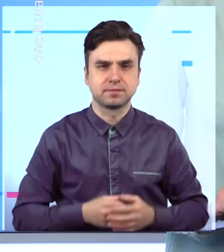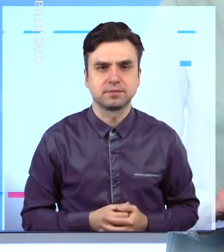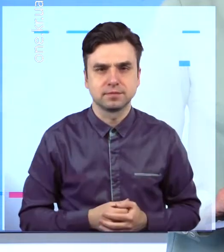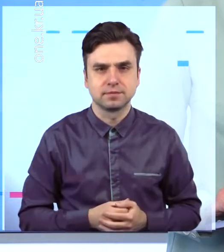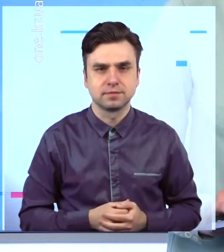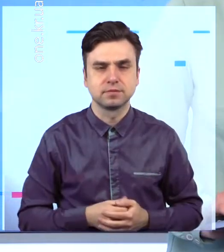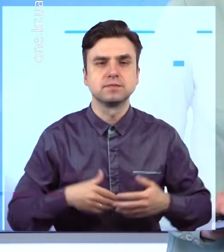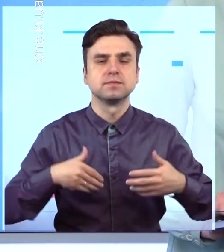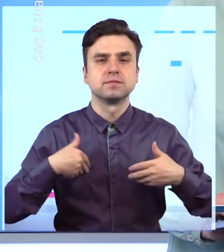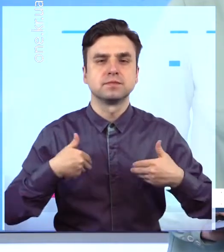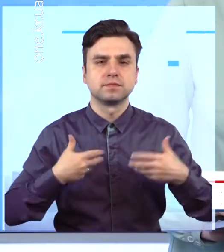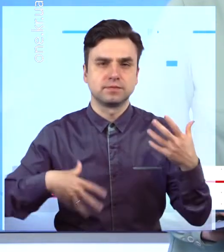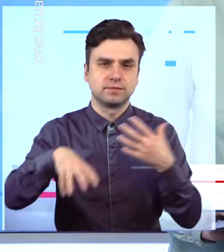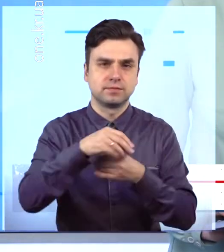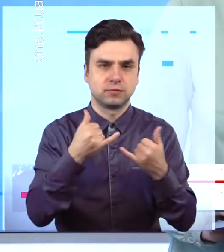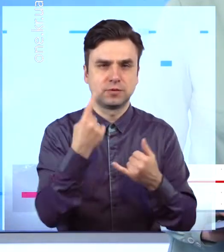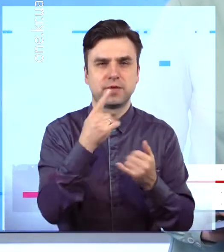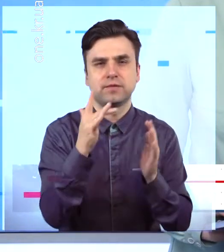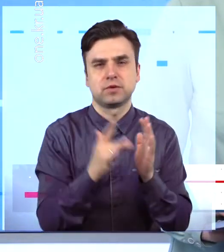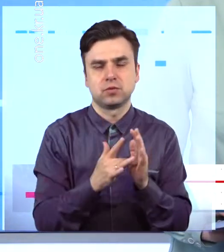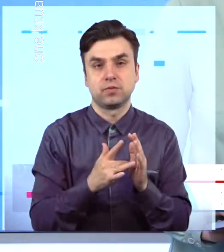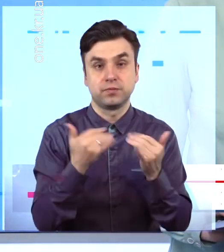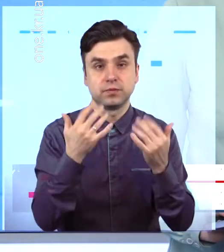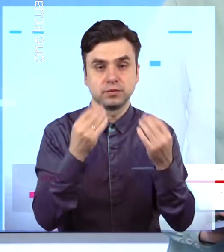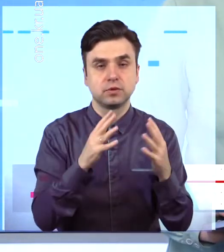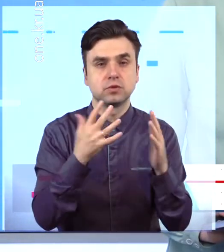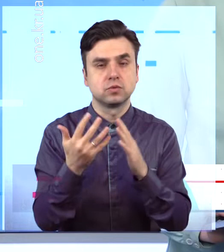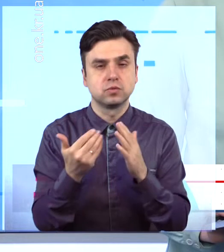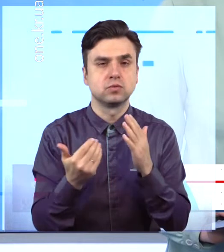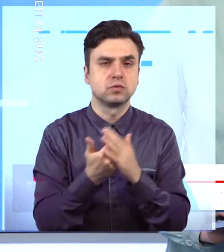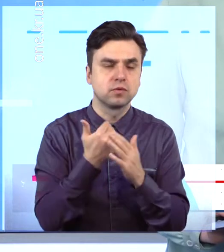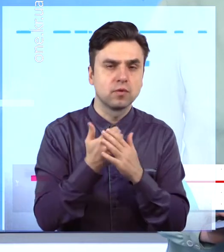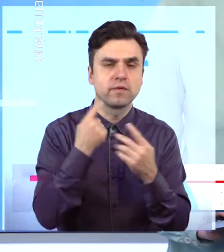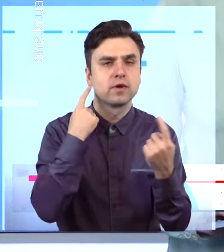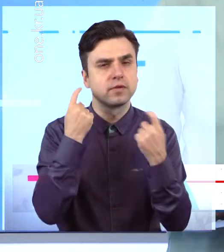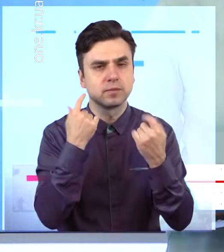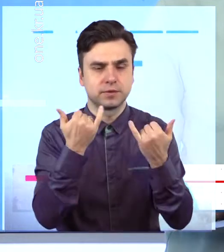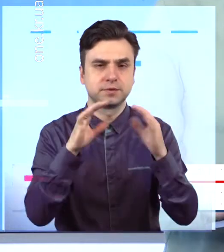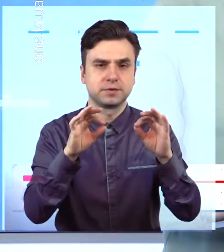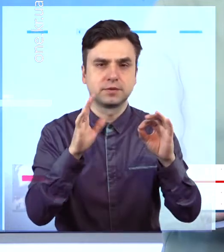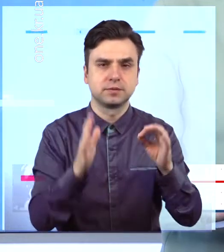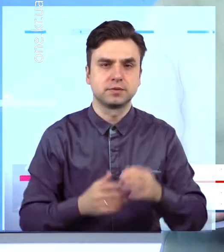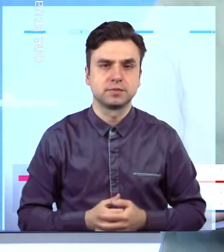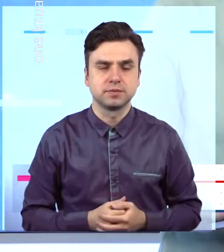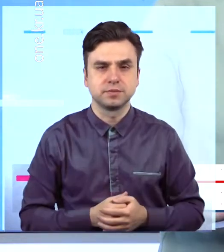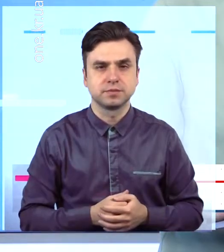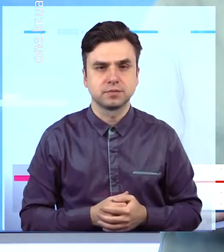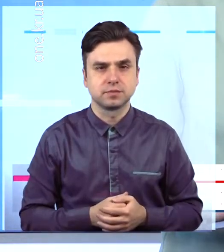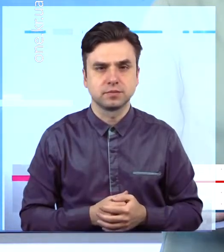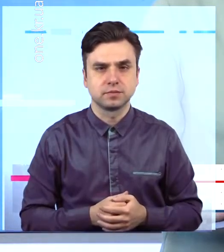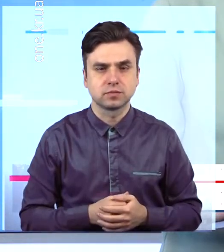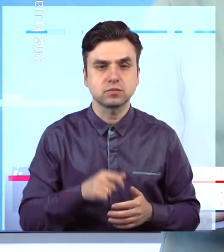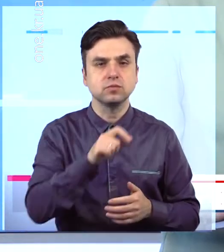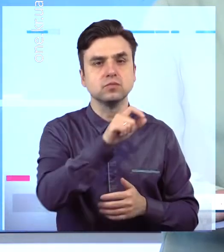Мої вітання усім на Першому міському новини. Актуальна інформація про події дня просто зараз. У студії працює Наталя Болдинська.